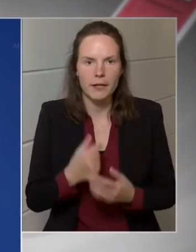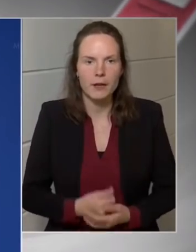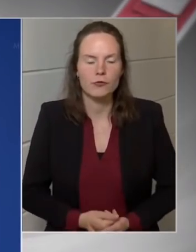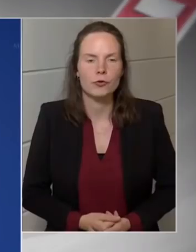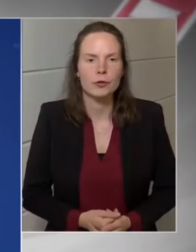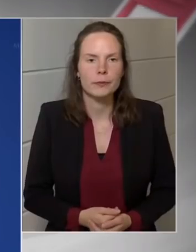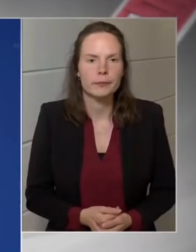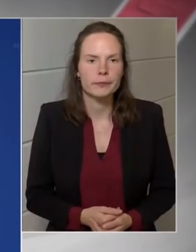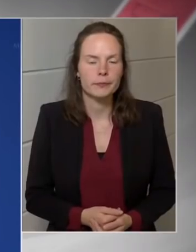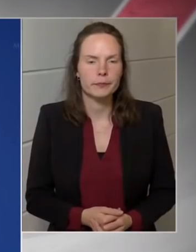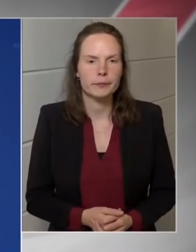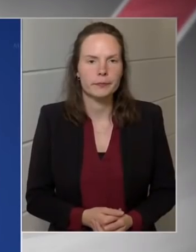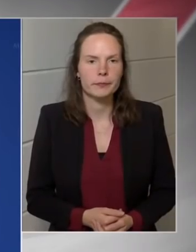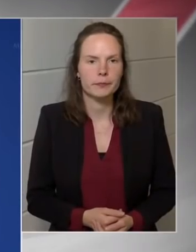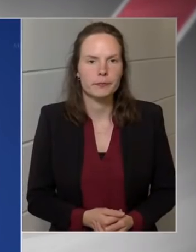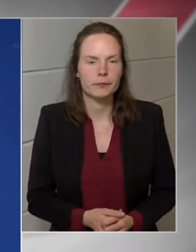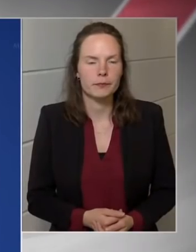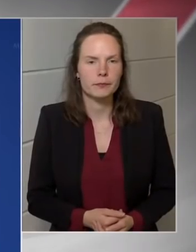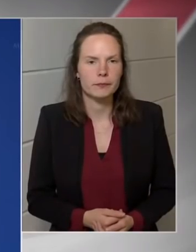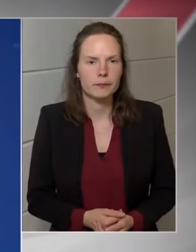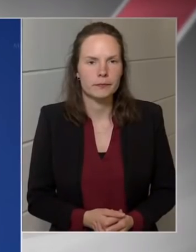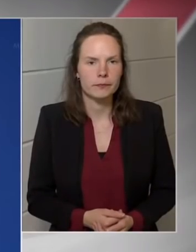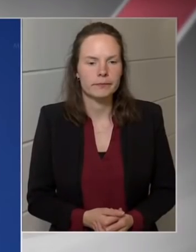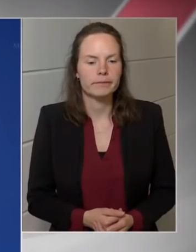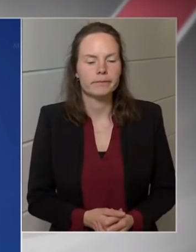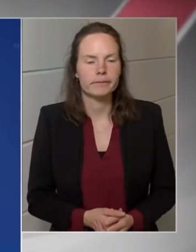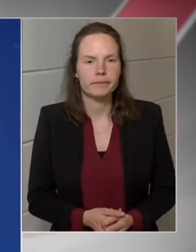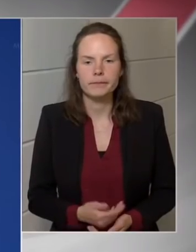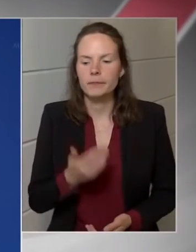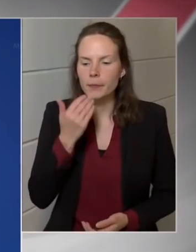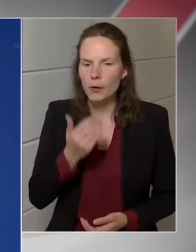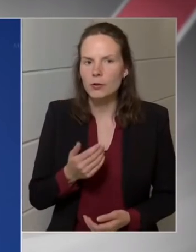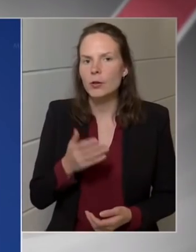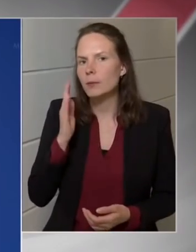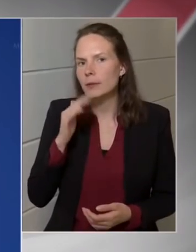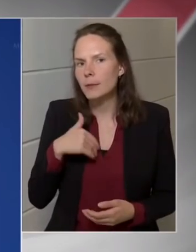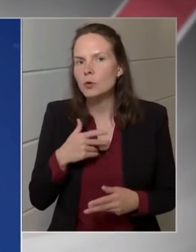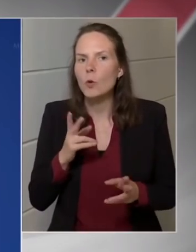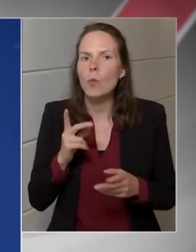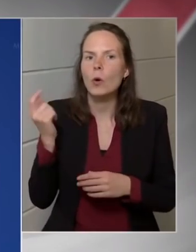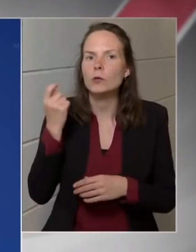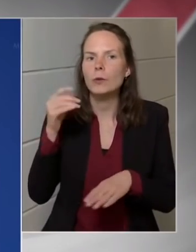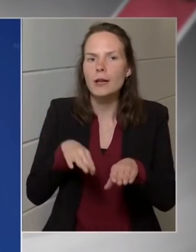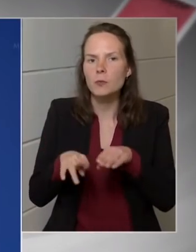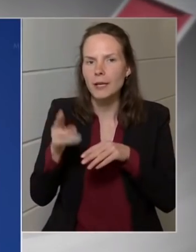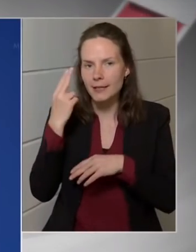adókat be fogjuk szedni, kivéve a reklámadó, ami 23. január 1-jével köszönt majd csak be.